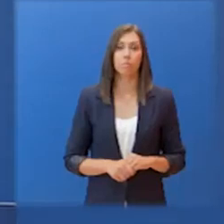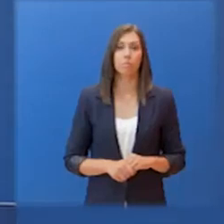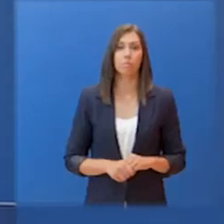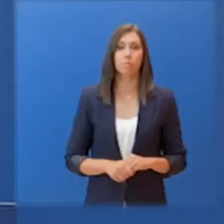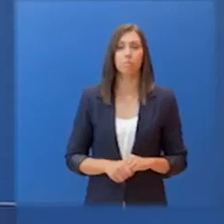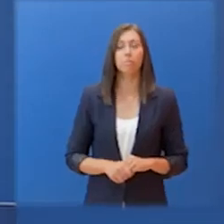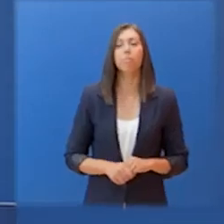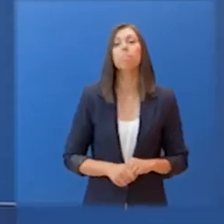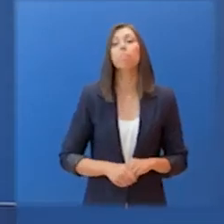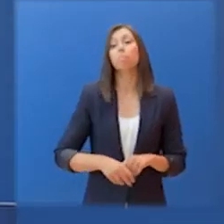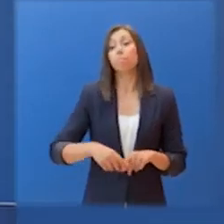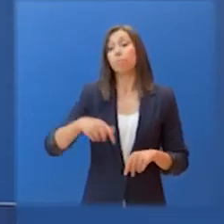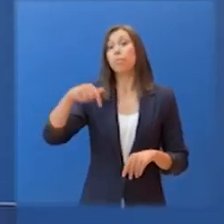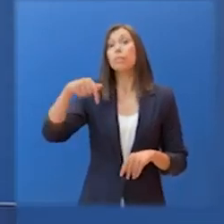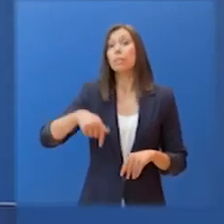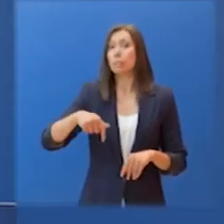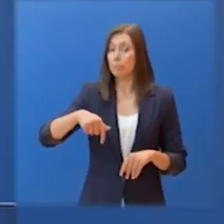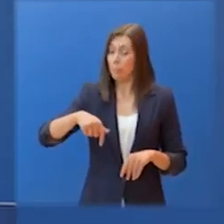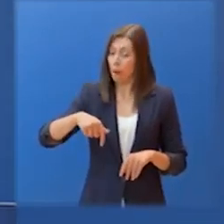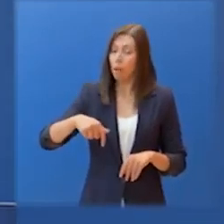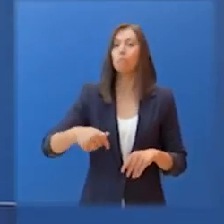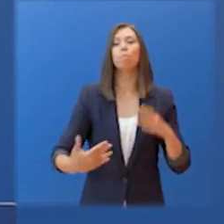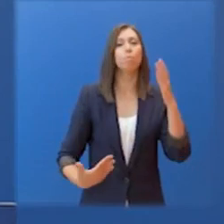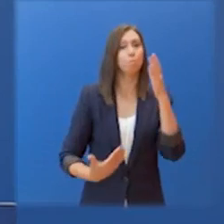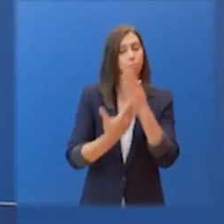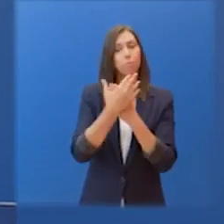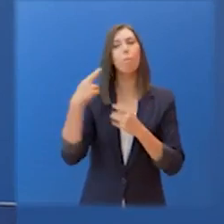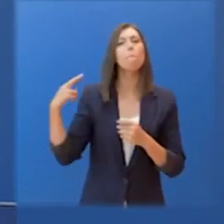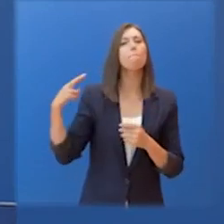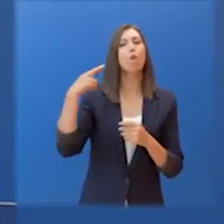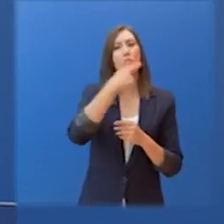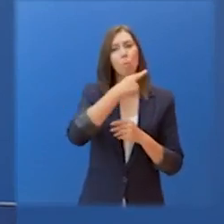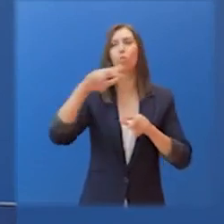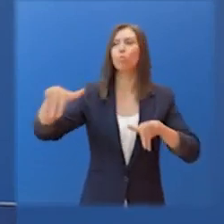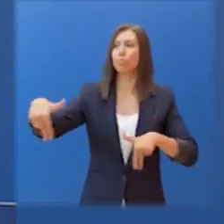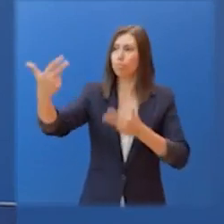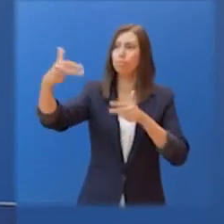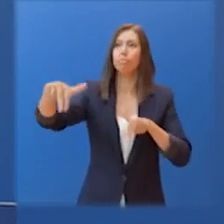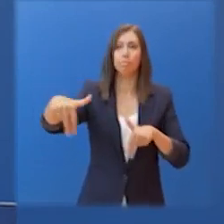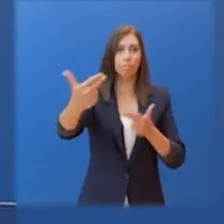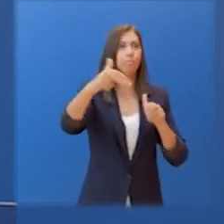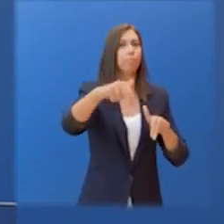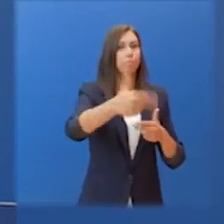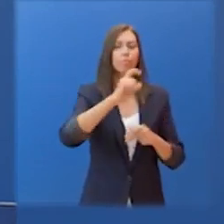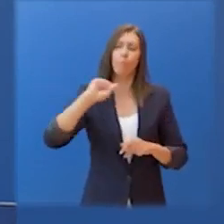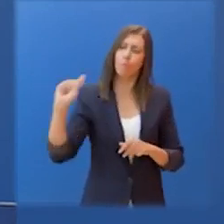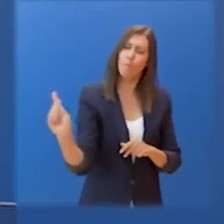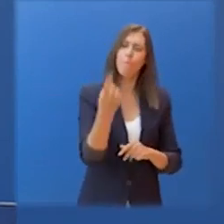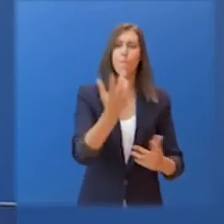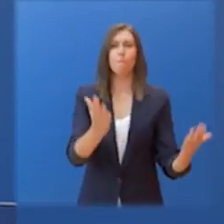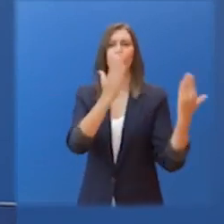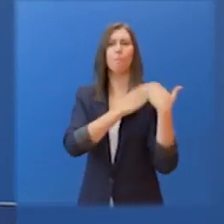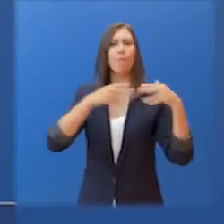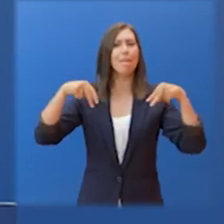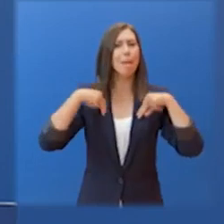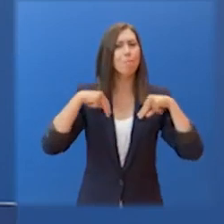Επίτα από τηλεδιάσκεψη που πραγματοποιήθηκε σήμερα υπό τον Πρωθυπουργό κ. Κυριάκο Μητσοτάκη με συναρμόδιους υπουργούς, κυβερνητικά